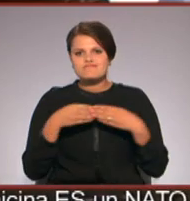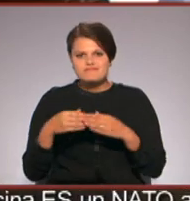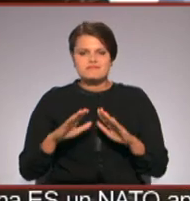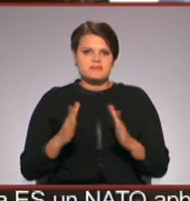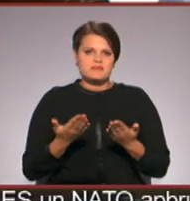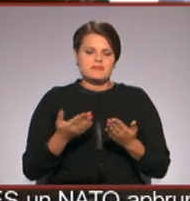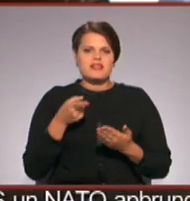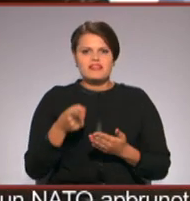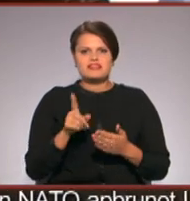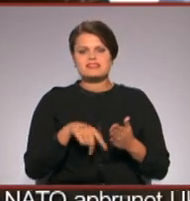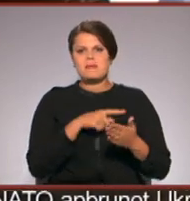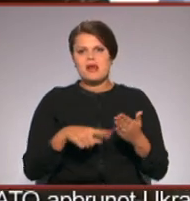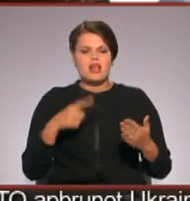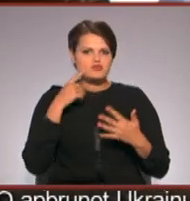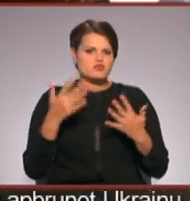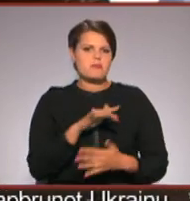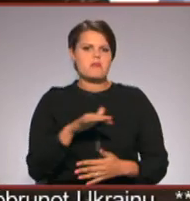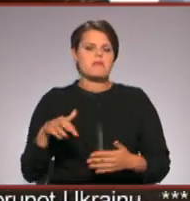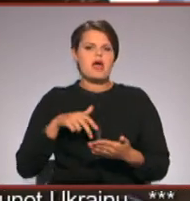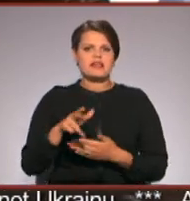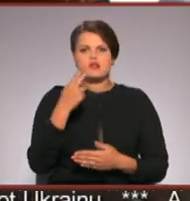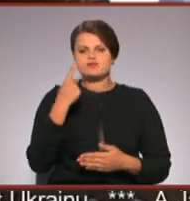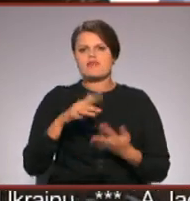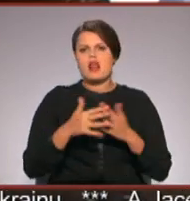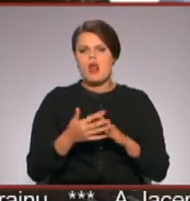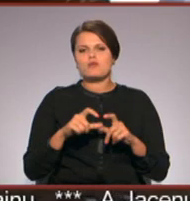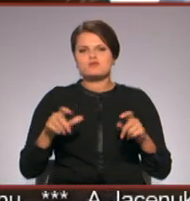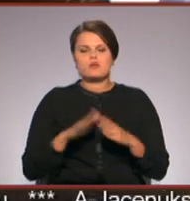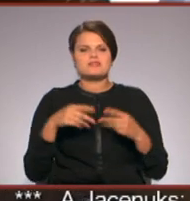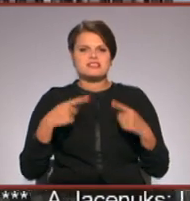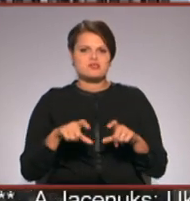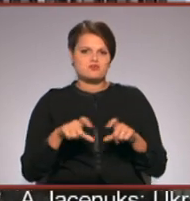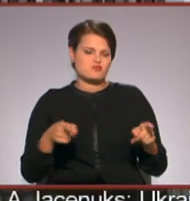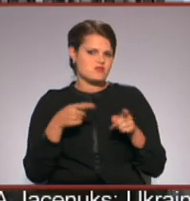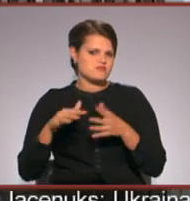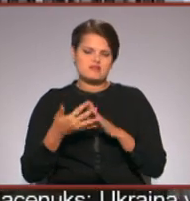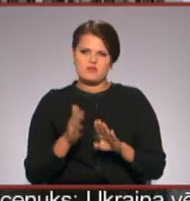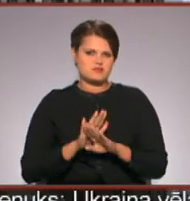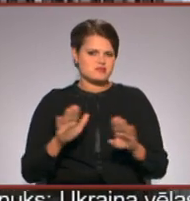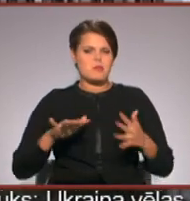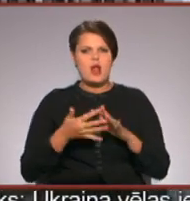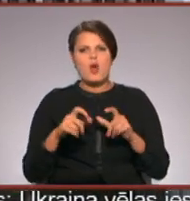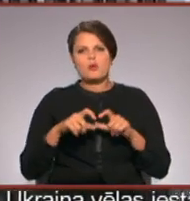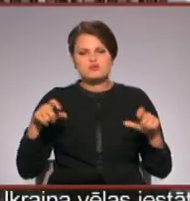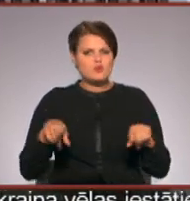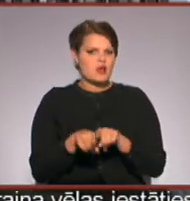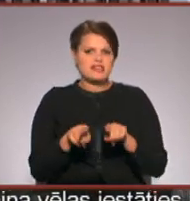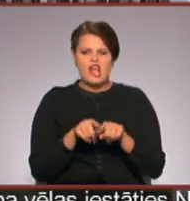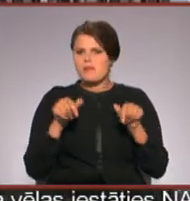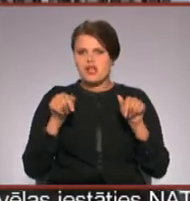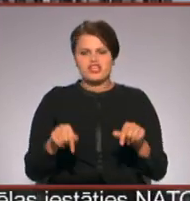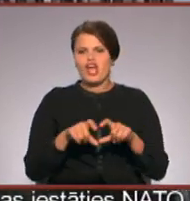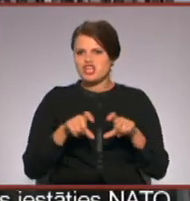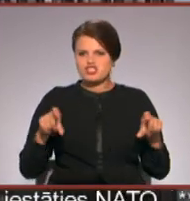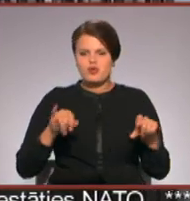tāds nepareizs uzskats bija, ka bērni ies no vienas laukos skolas uz otru laukos skolu. Lauku skola jau ir tāda pati kā šī,